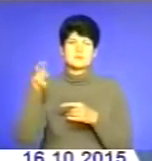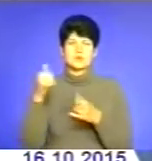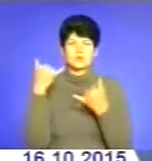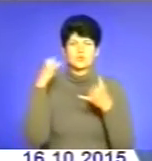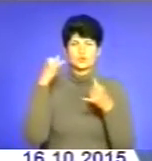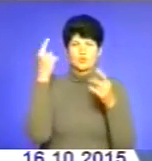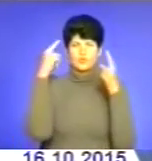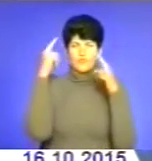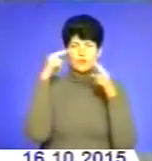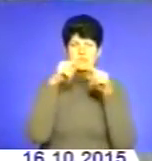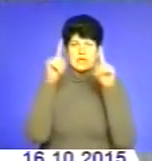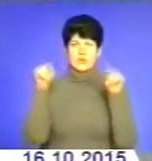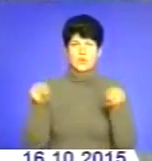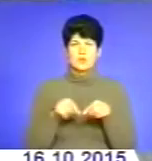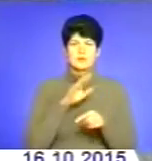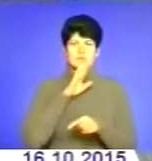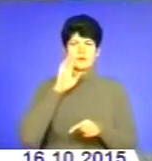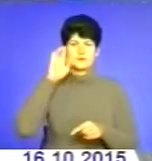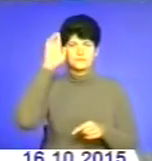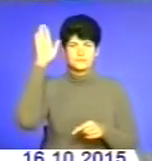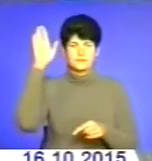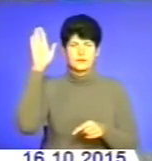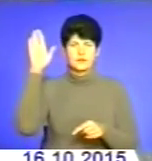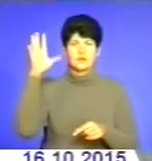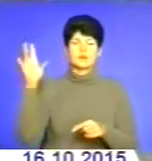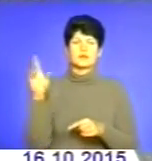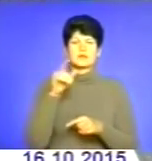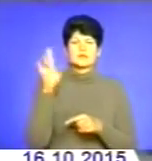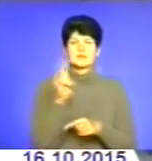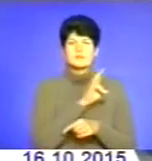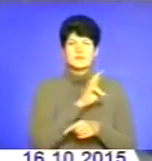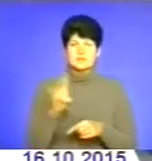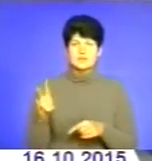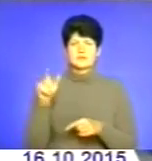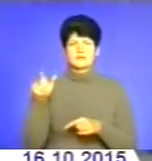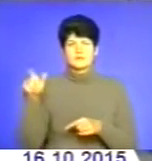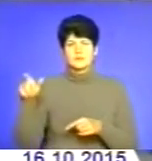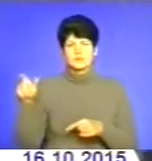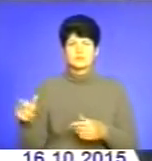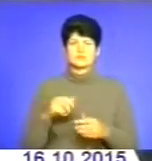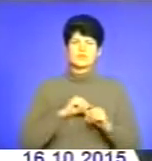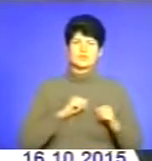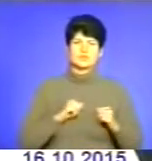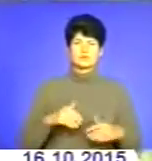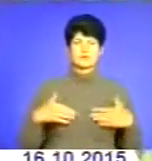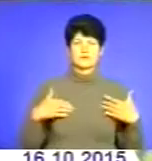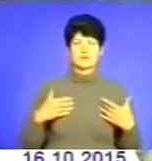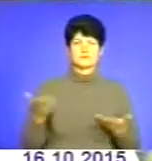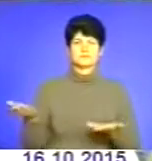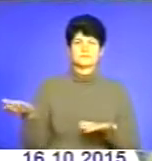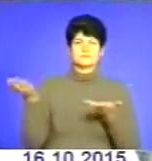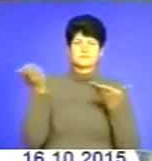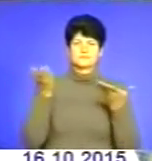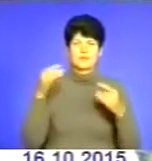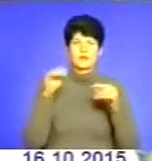Розповідає Оксана Павлишин. Духовенство та парафіяни Тернопільської єпархії щиро вітали прибуття чудотворного